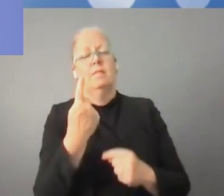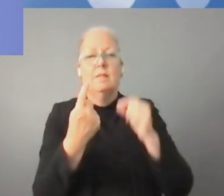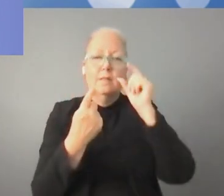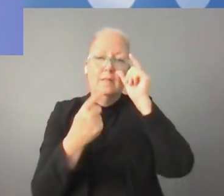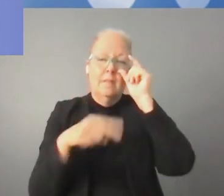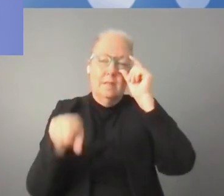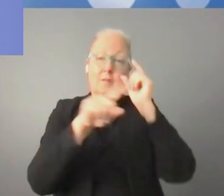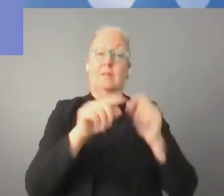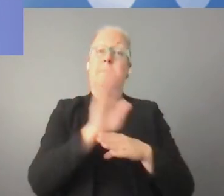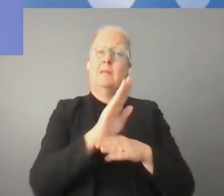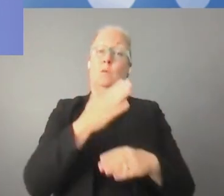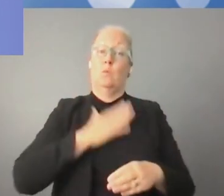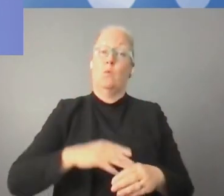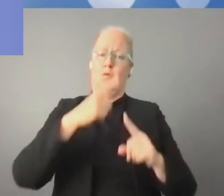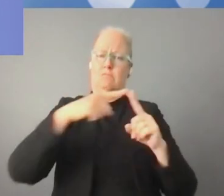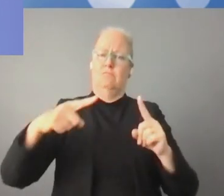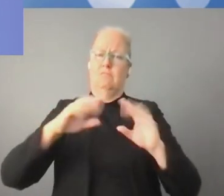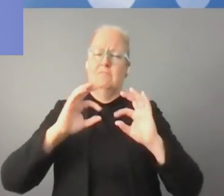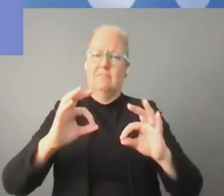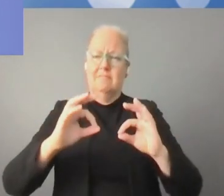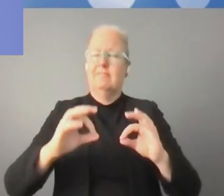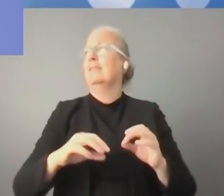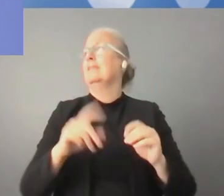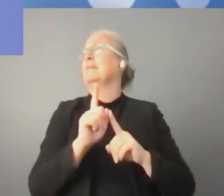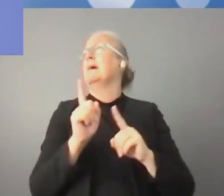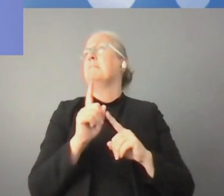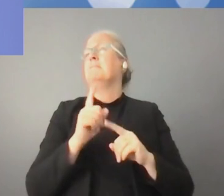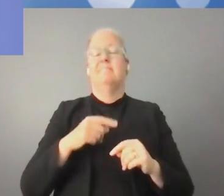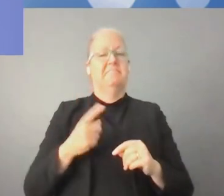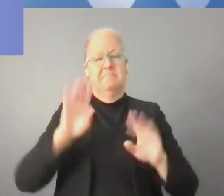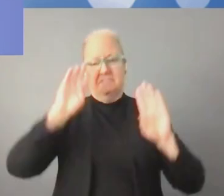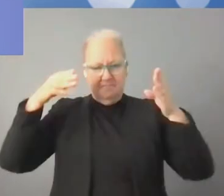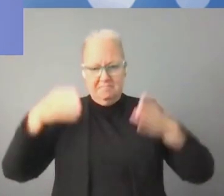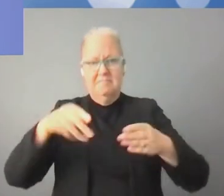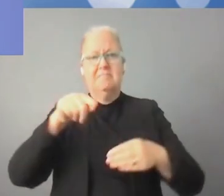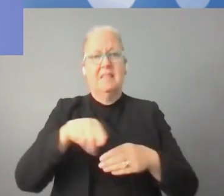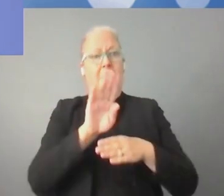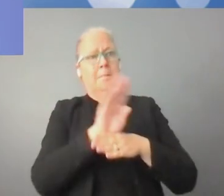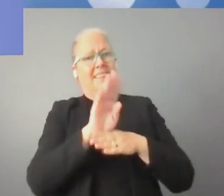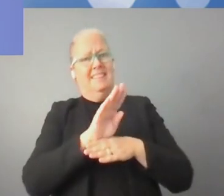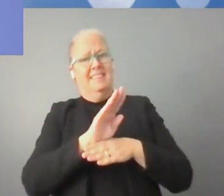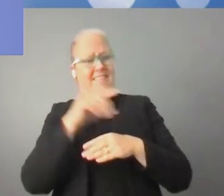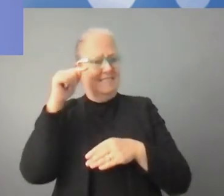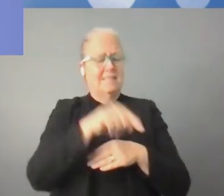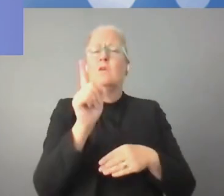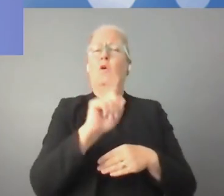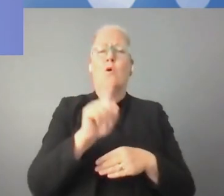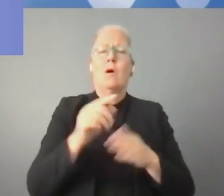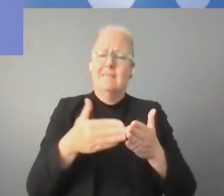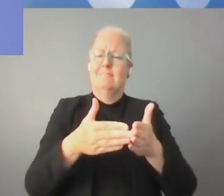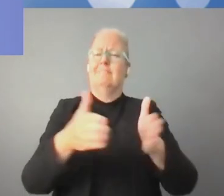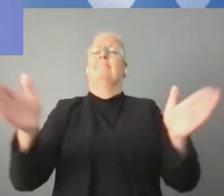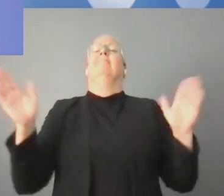التقنيات الرقمية. سأعطي نبذى عنها أن